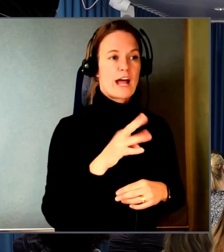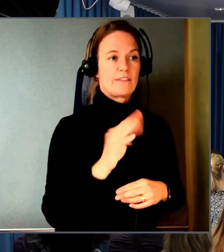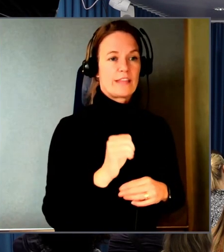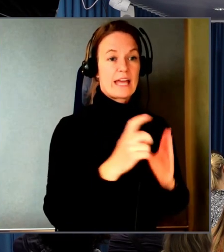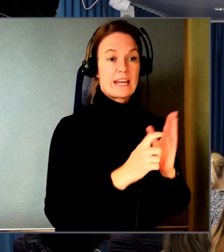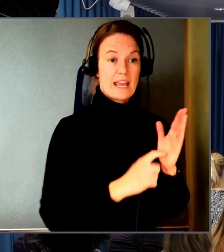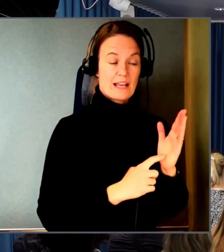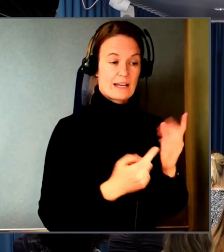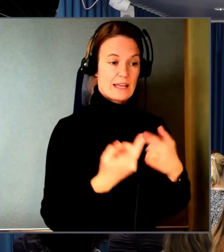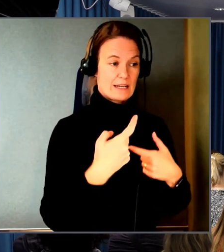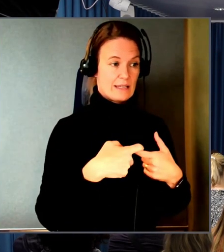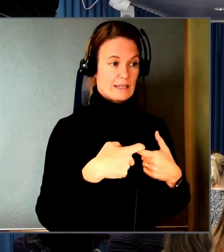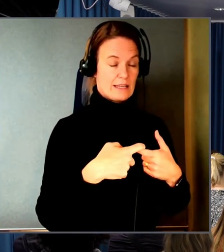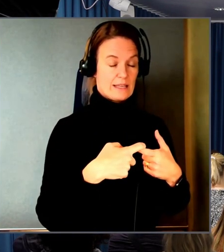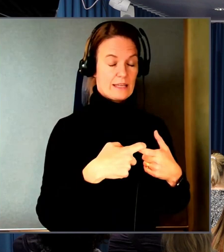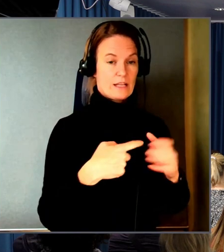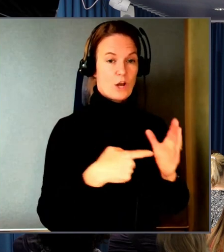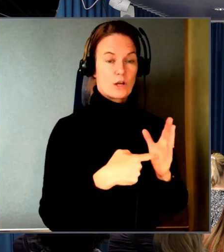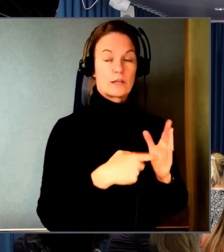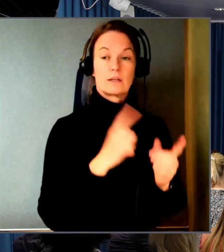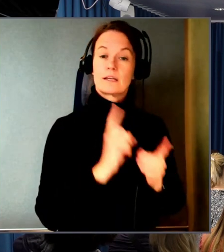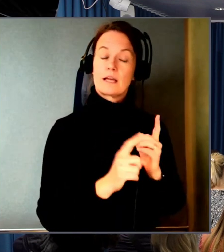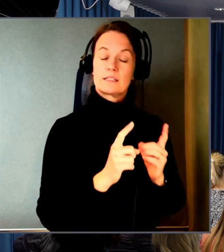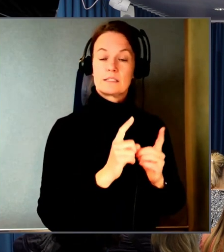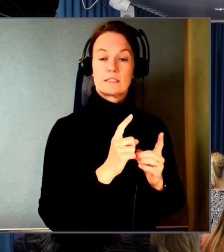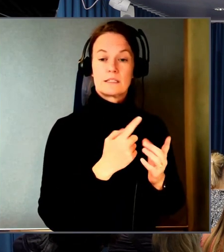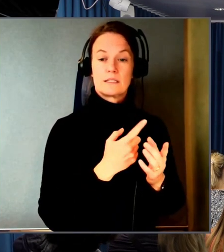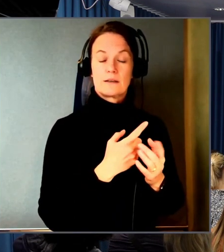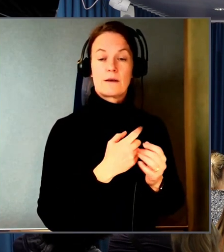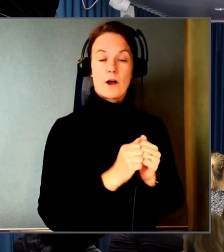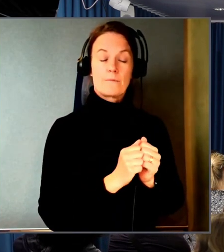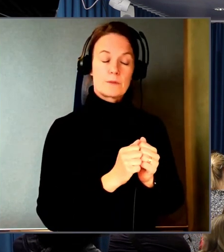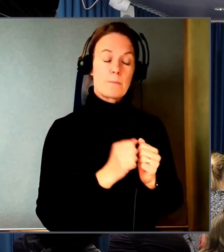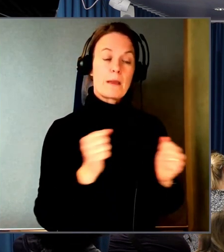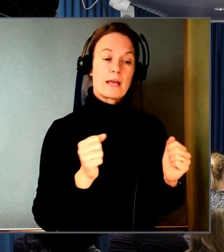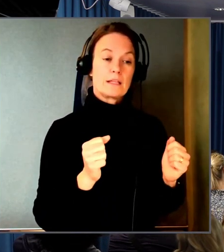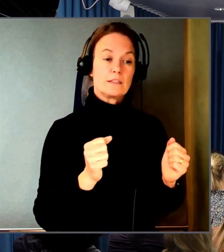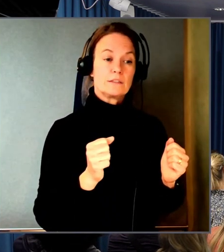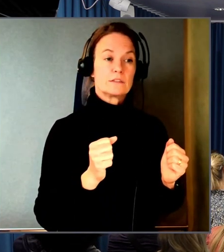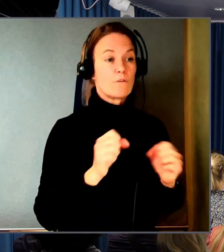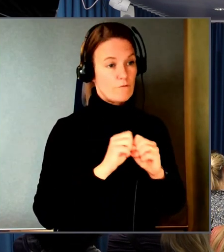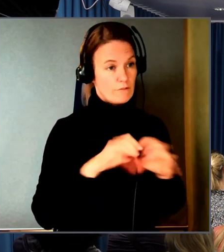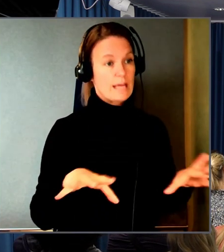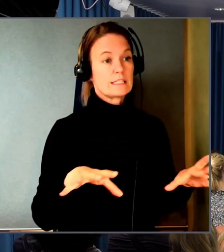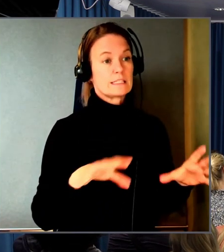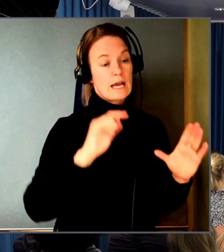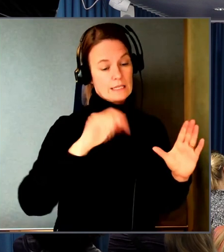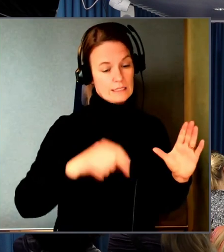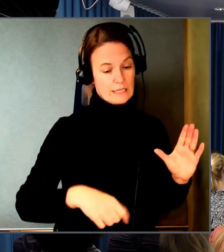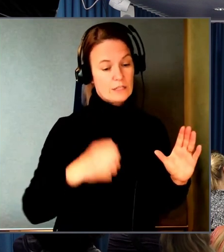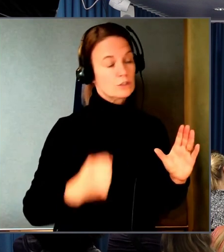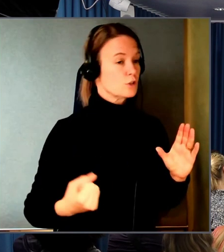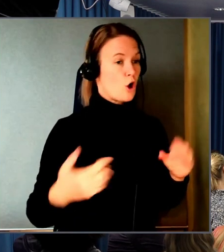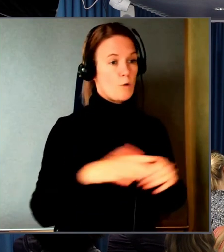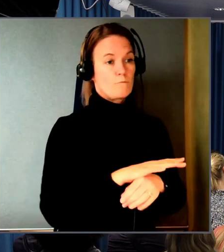Det kanske inte kommer till sig indirekt. Men formellt sett så i stora dag ska alla kriterier vara uppfyllda i juni. Om mindre än två